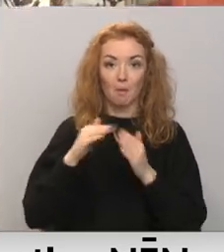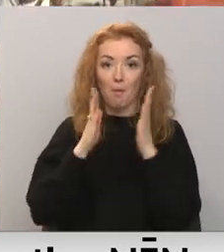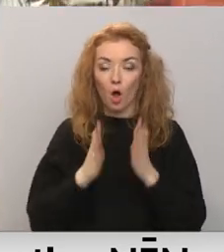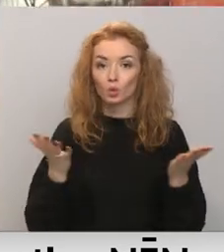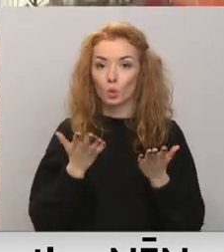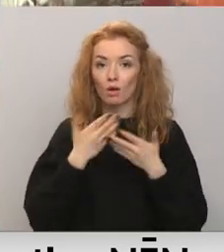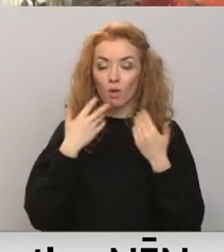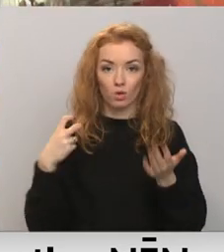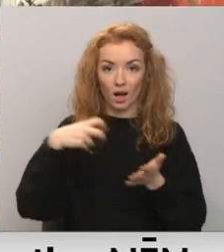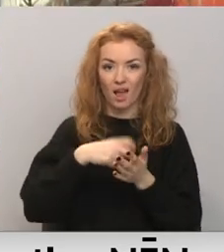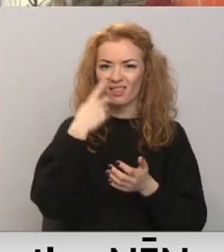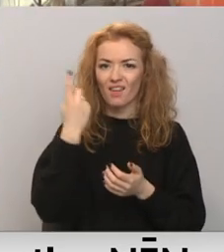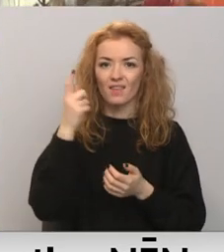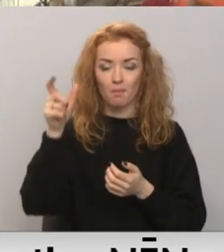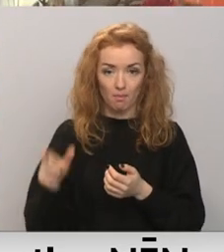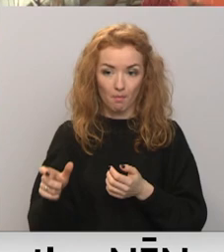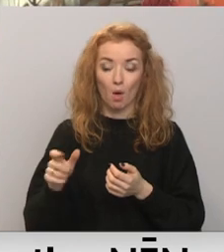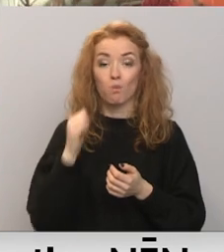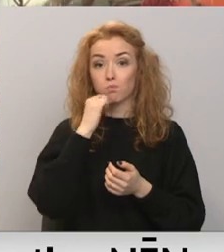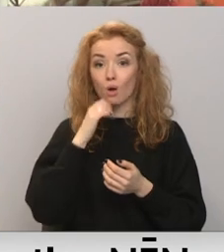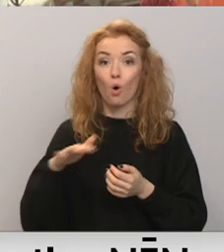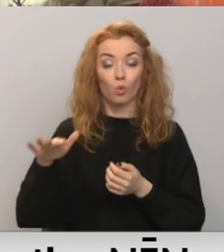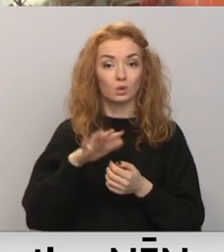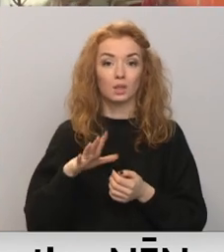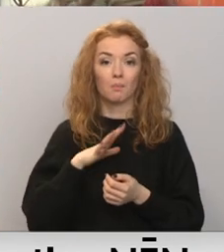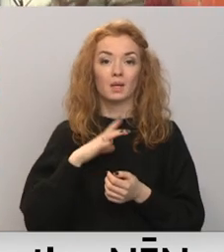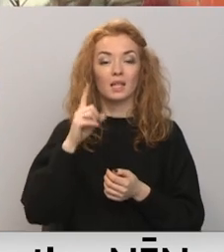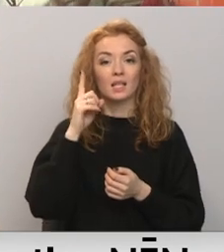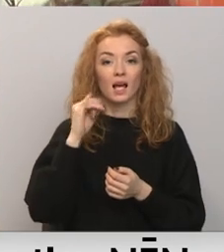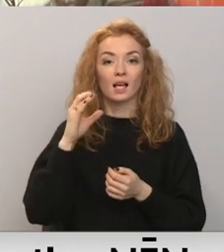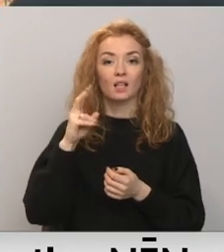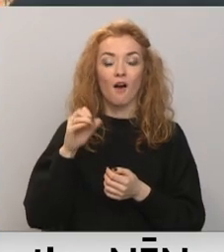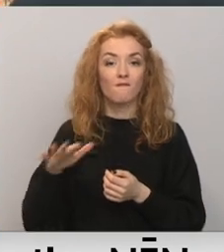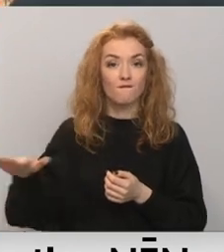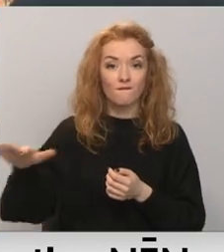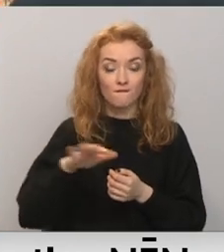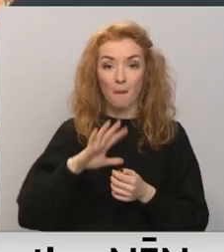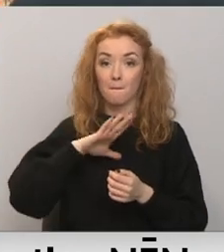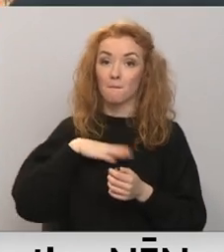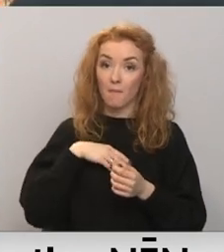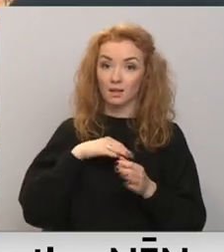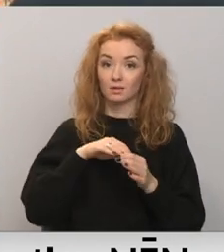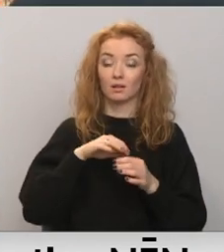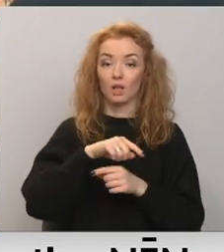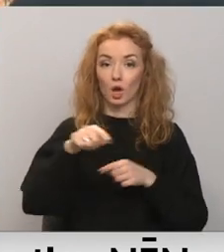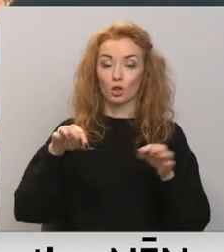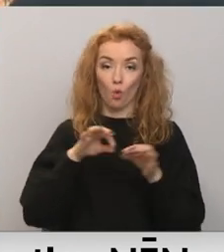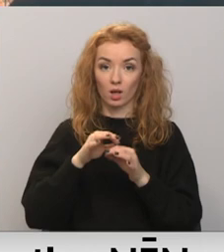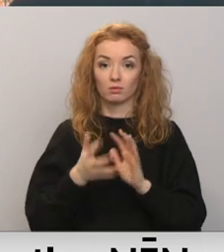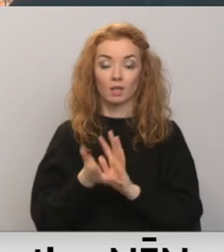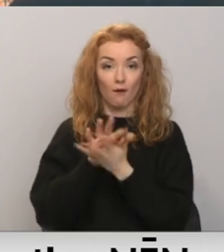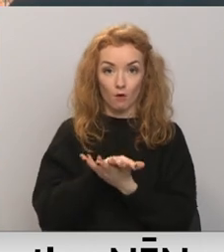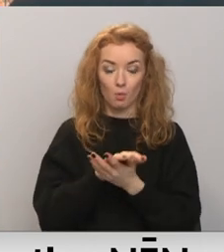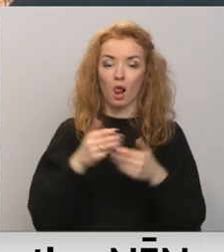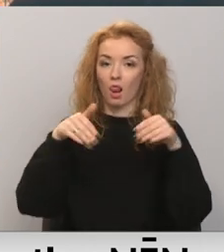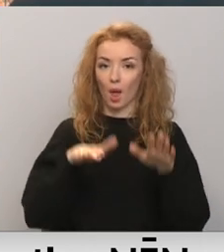deklarēta neviena persona, bauskas pusē līdz šim bijusi tikai iecevis novada. Pēc teritoriālās reformas pieņemts lēmums, ka šādi